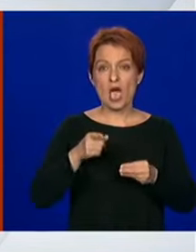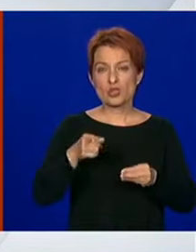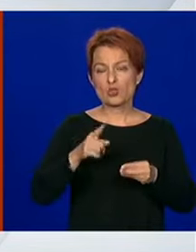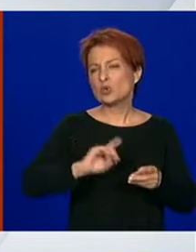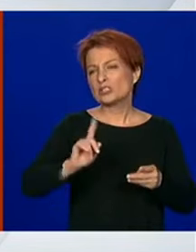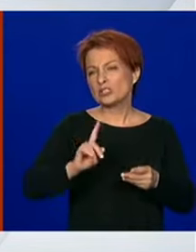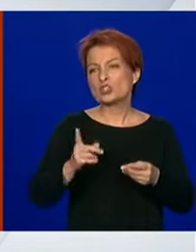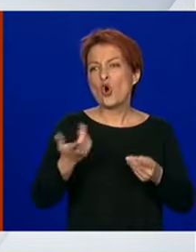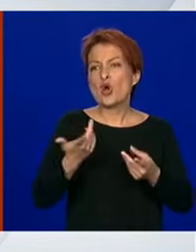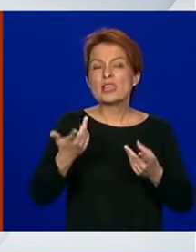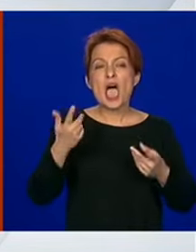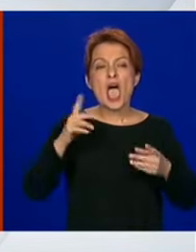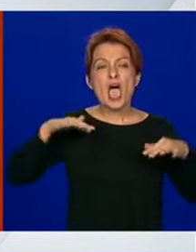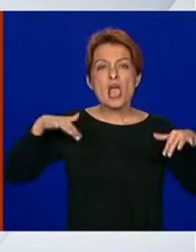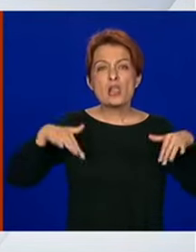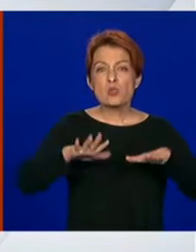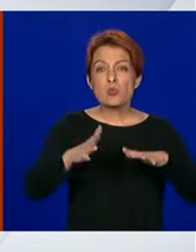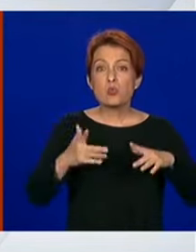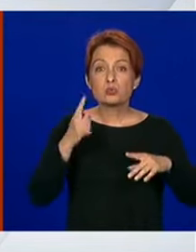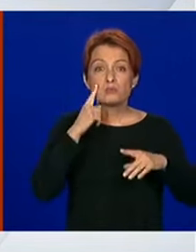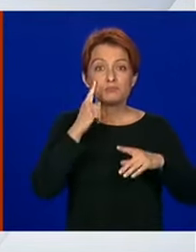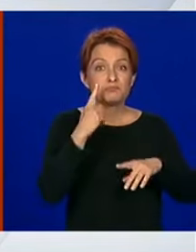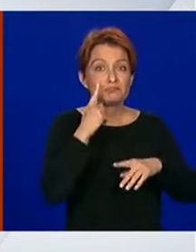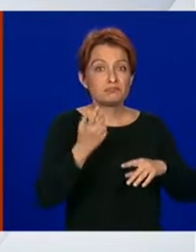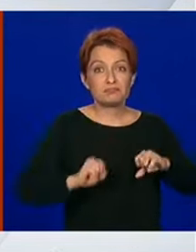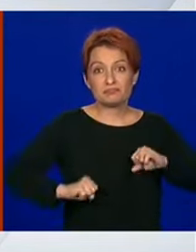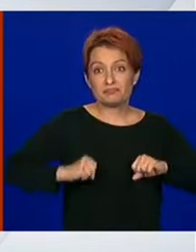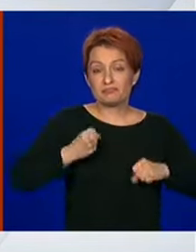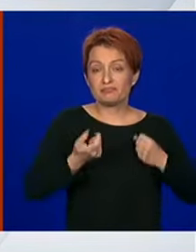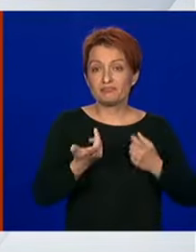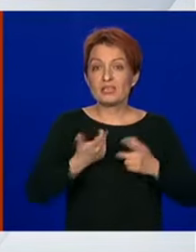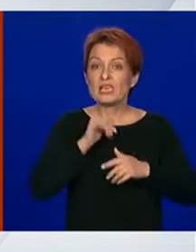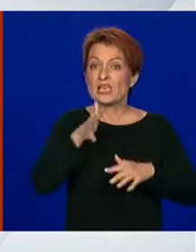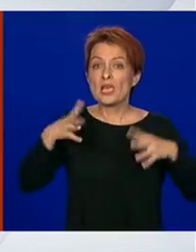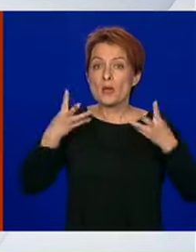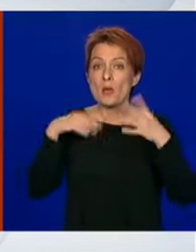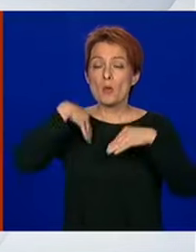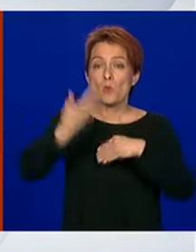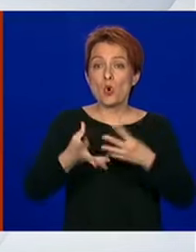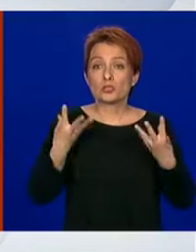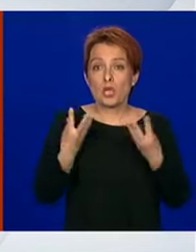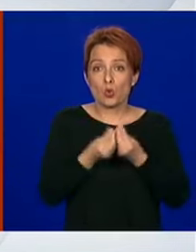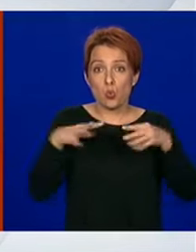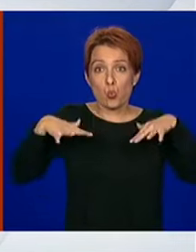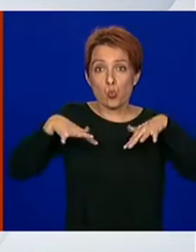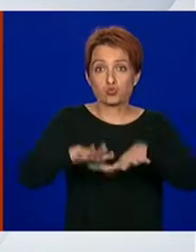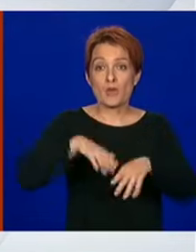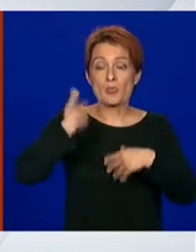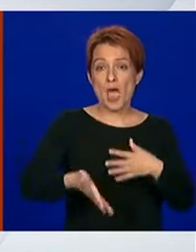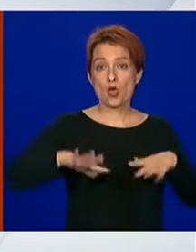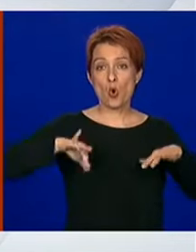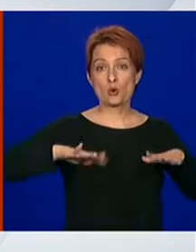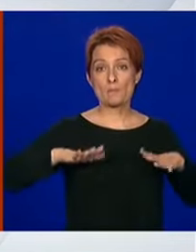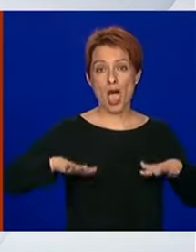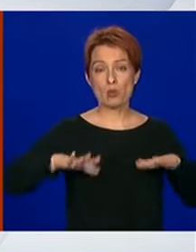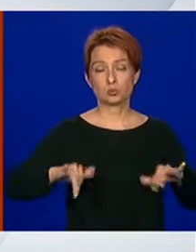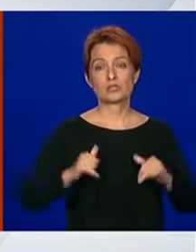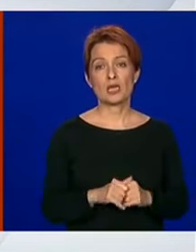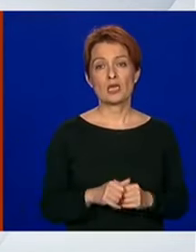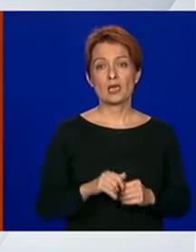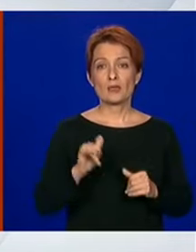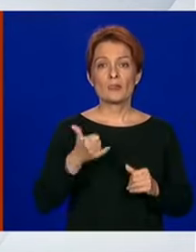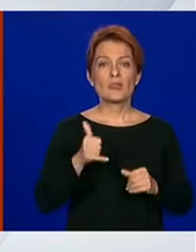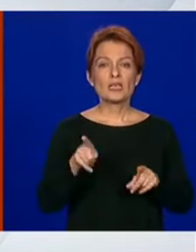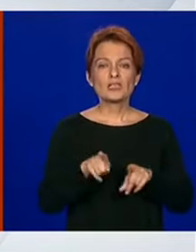reakcija kupaca i navale na blagajne nakon te pauze. Još jedan segment o svemu tome spominju, to su